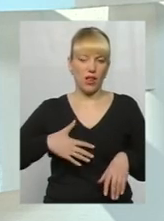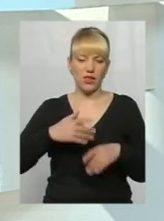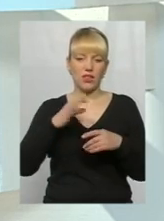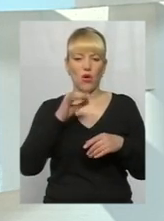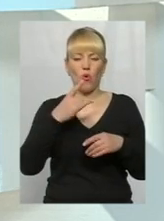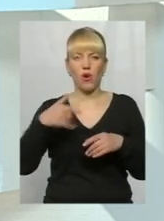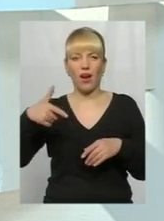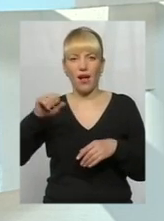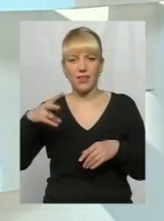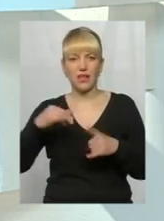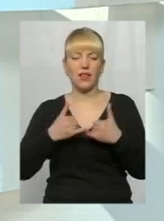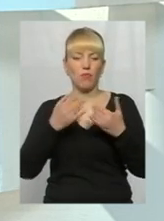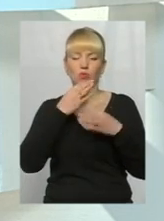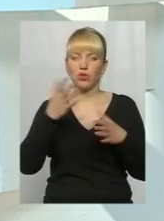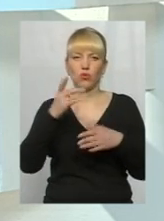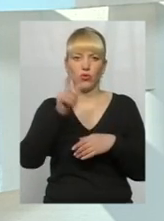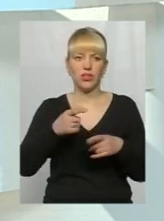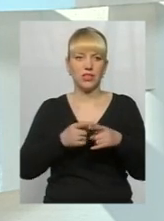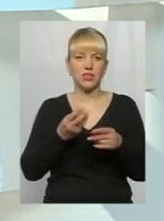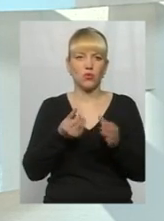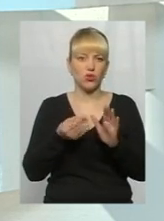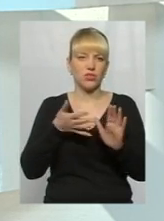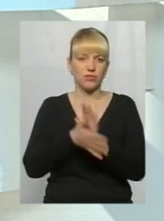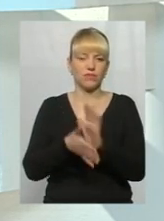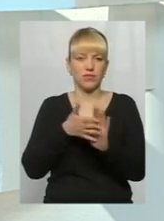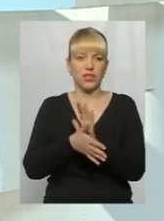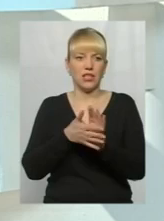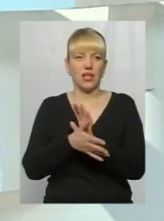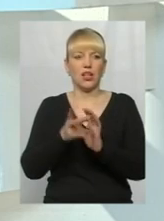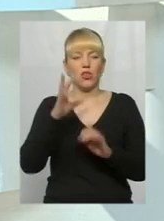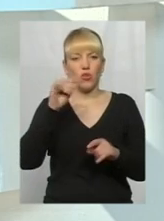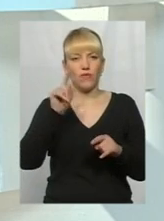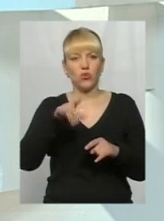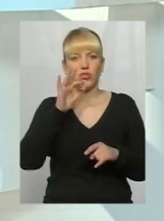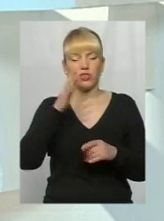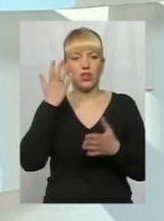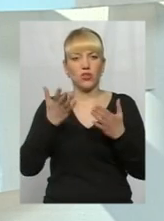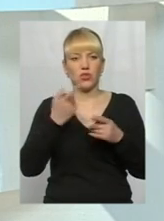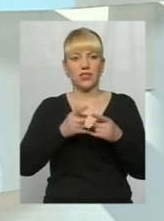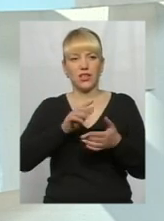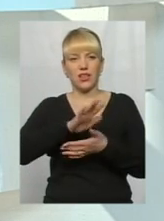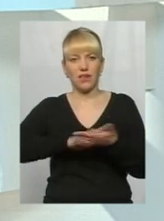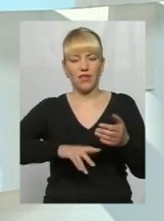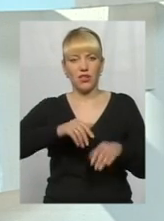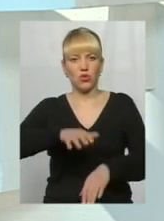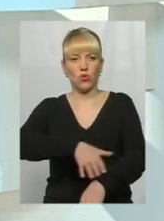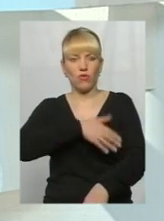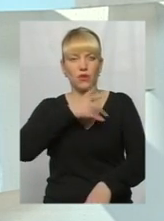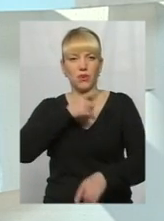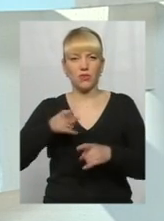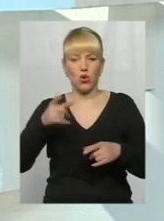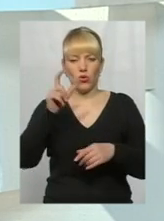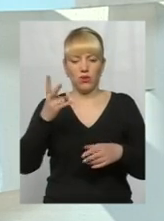будь-якої людини. Безперечно, це відволікає всі ресурси. Начебто всі ресурси. В той же час, якщо це триває досить довгий період, людина мусить